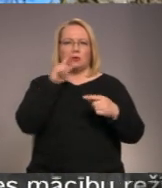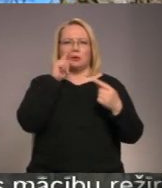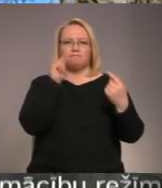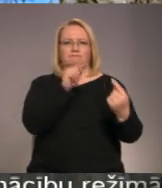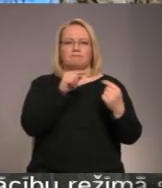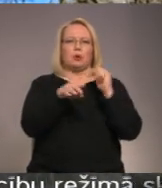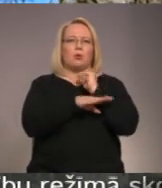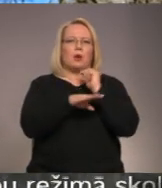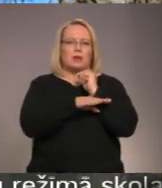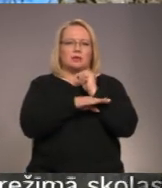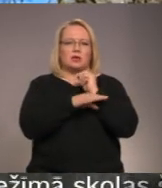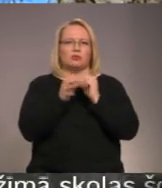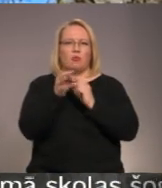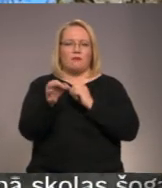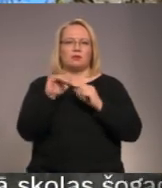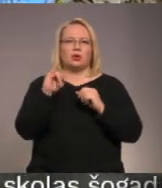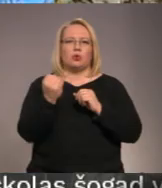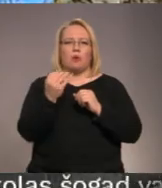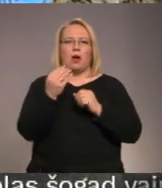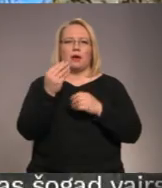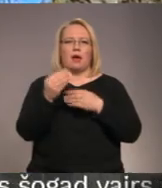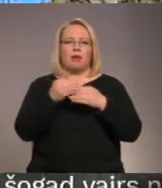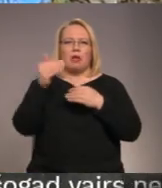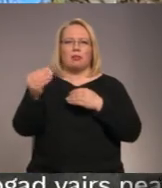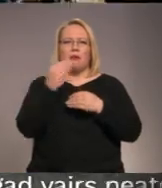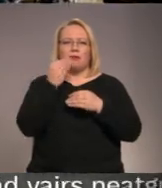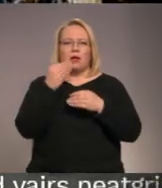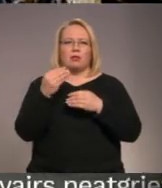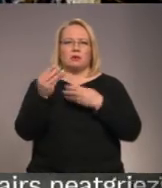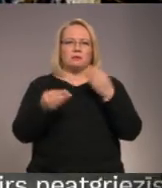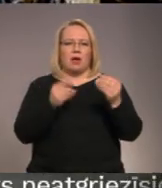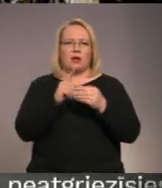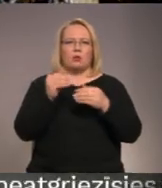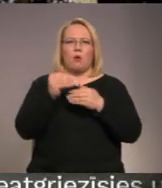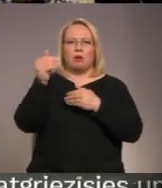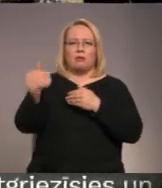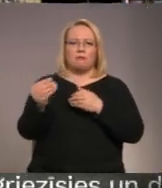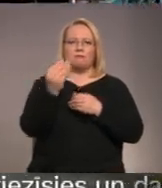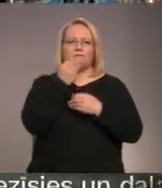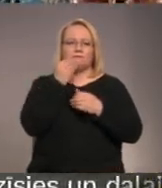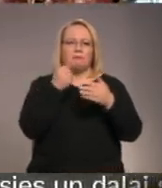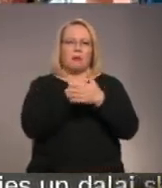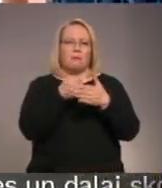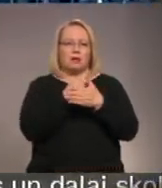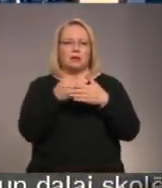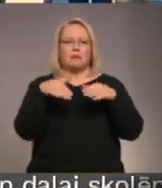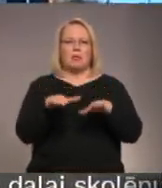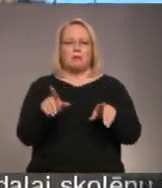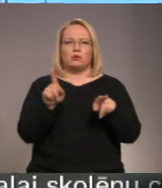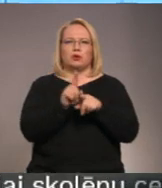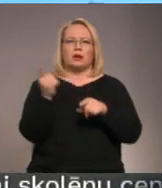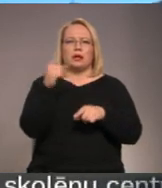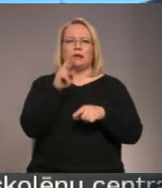arī koknesieši, jo izmaksas attālināta ēdiena piegādē ir atkarīgs arī no attāluma. Par ēdināšanas pabalstiem lēmuši arī